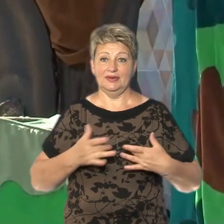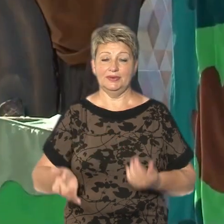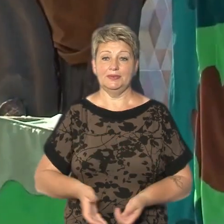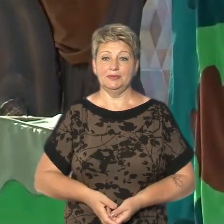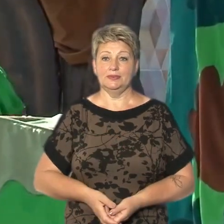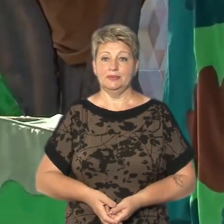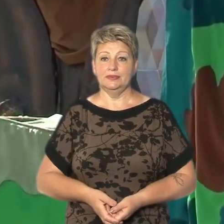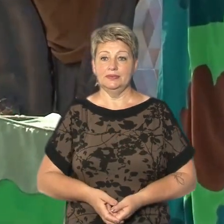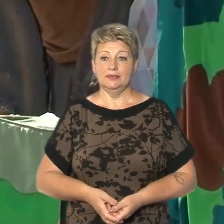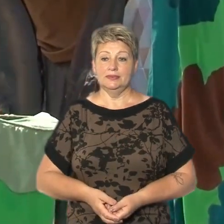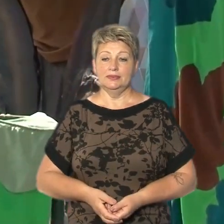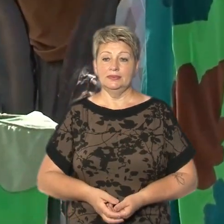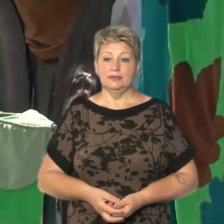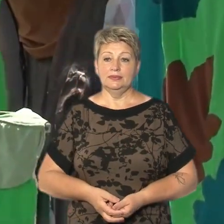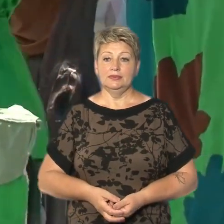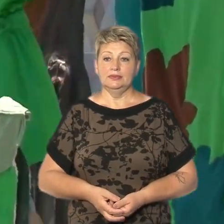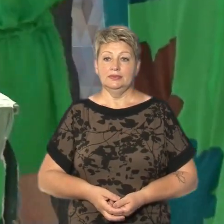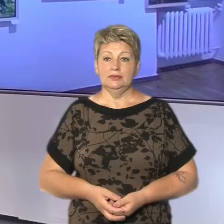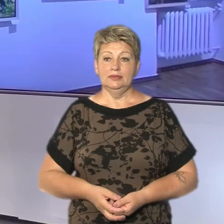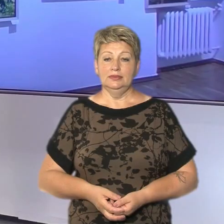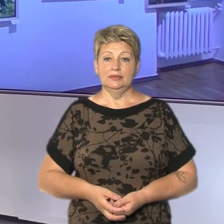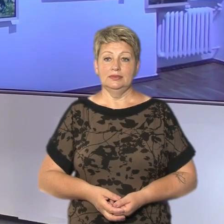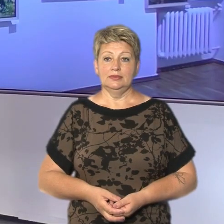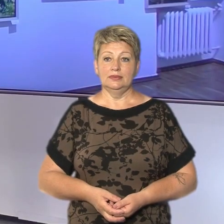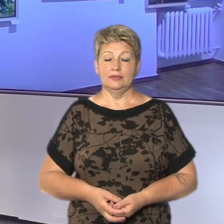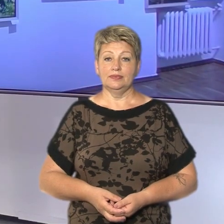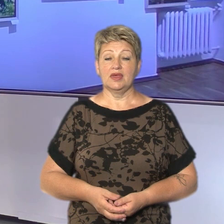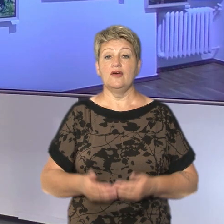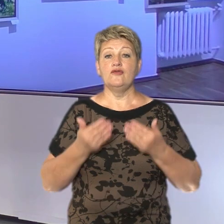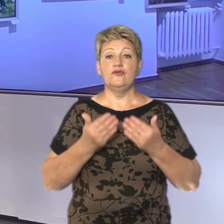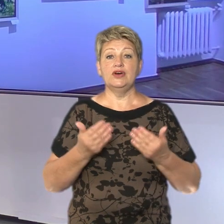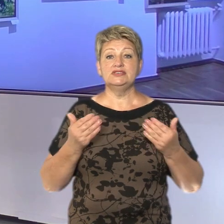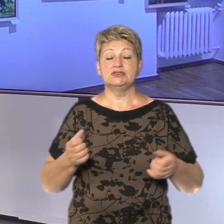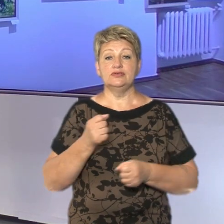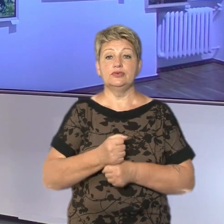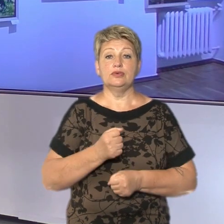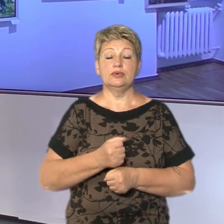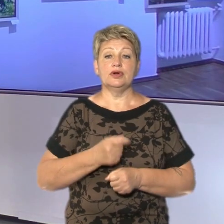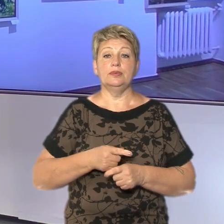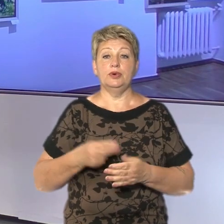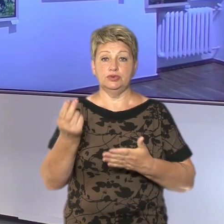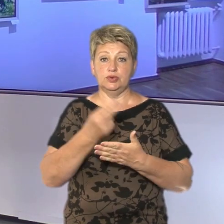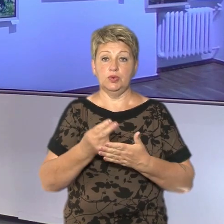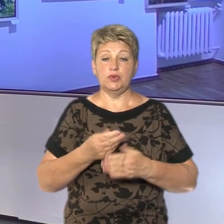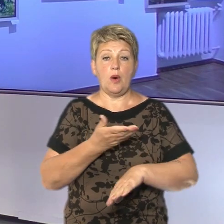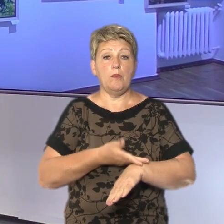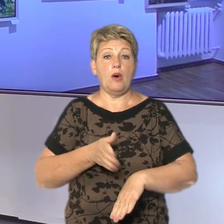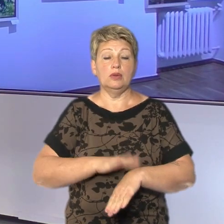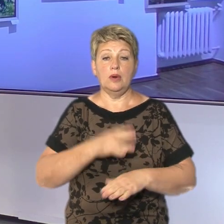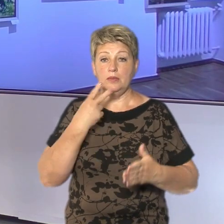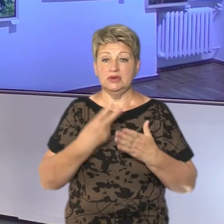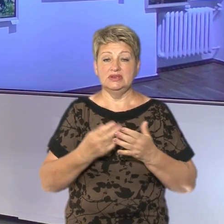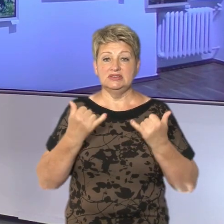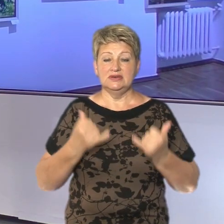Зозуля, Тамас Горозія, Суспільне новини, Черкаси. Виставку робіт художника із Полтавщини Володимира Мірошніченка презентували у